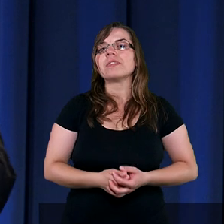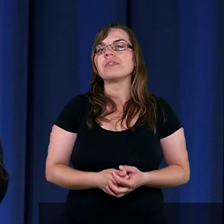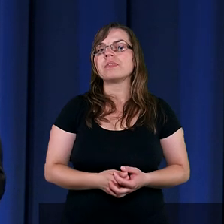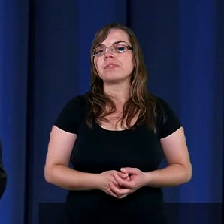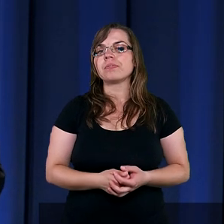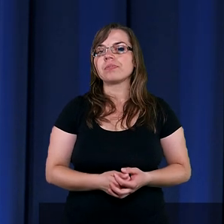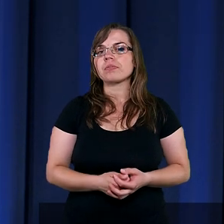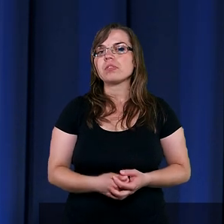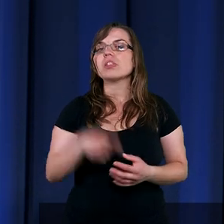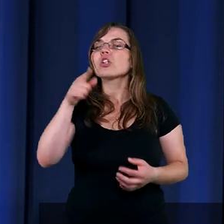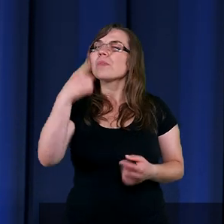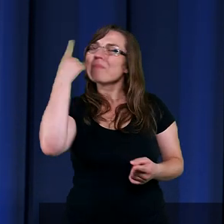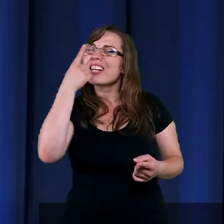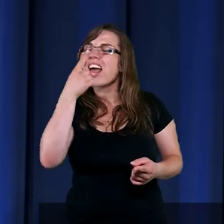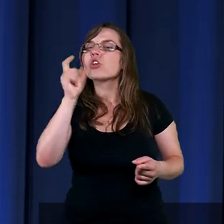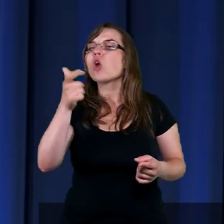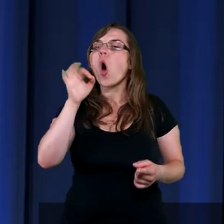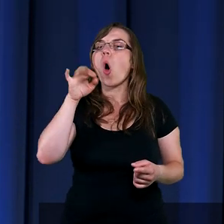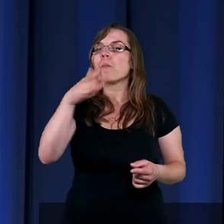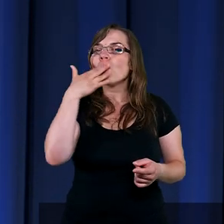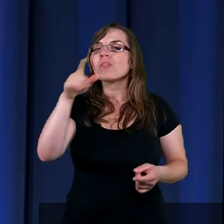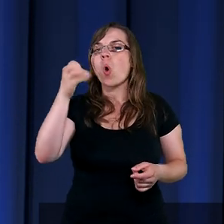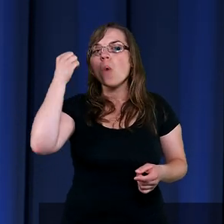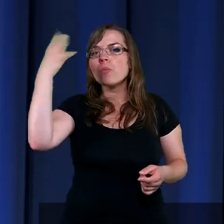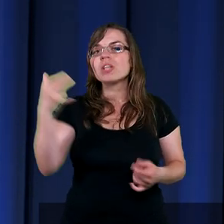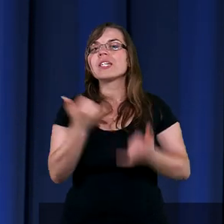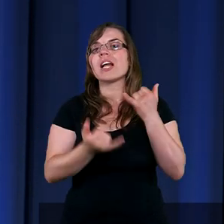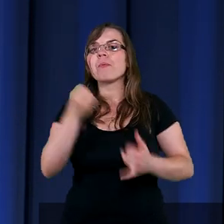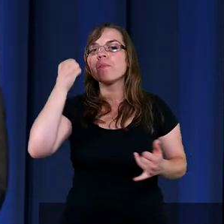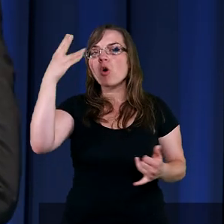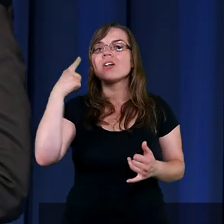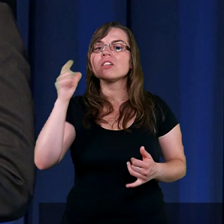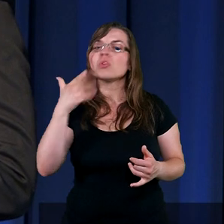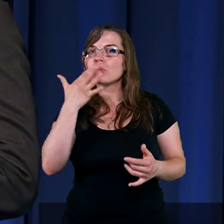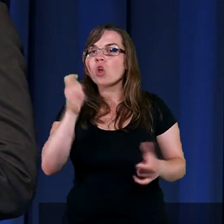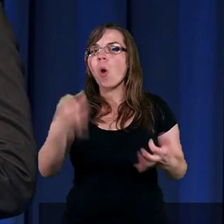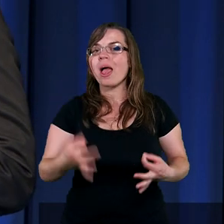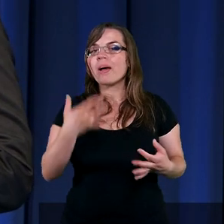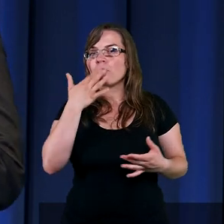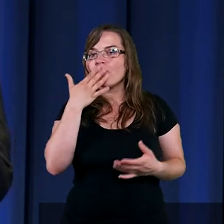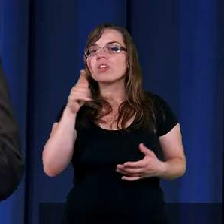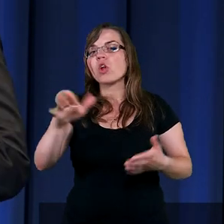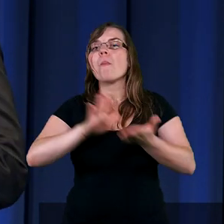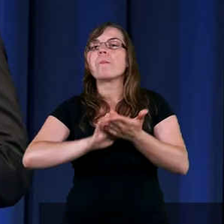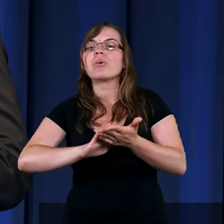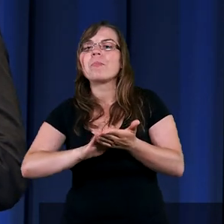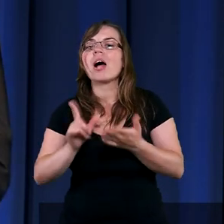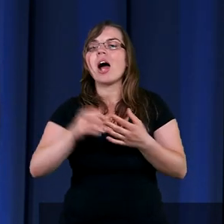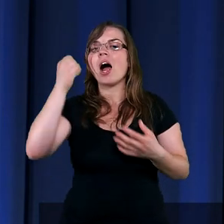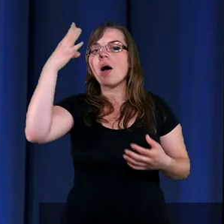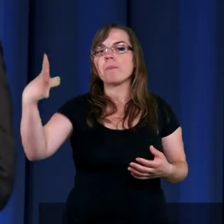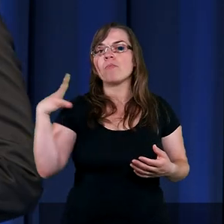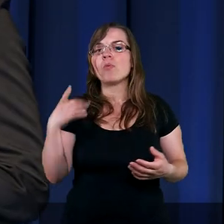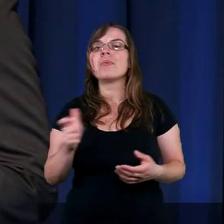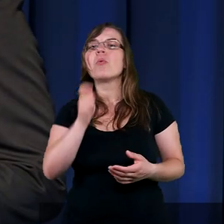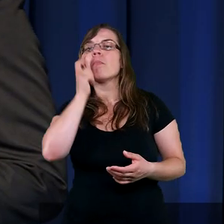słyszy, co o nim mówimy. Więc jeżeli Mojżesz słyszy, co teraz mówię, to przepraszam, ale Mojżesz był